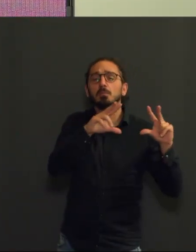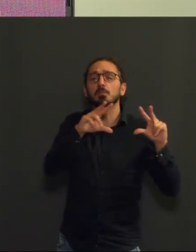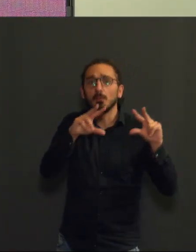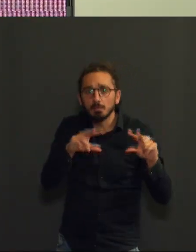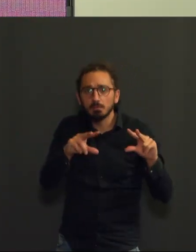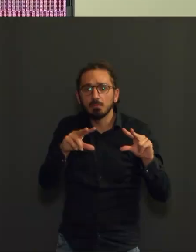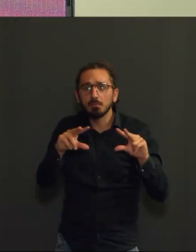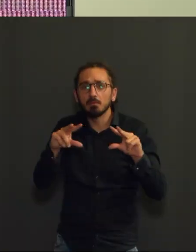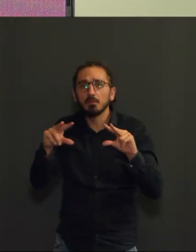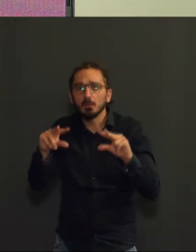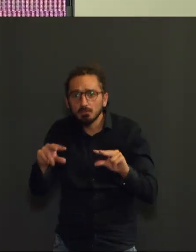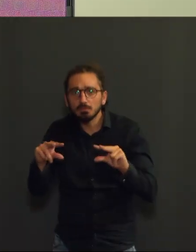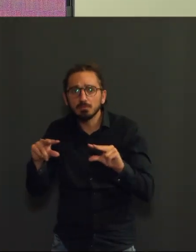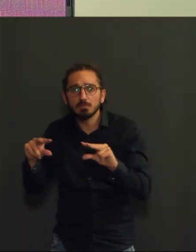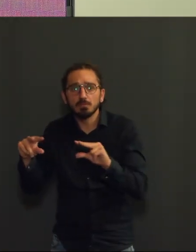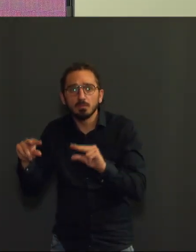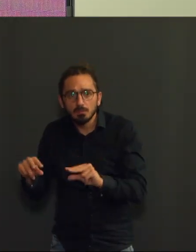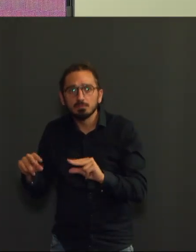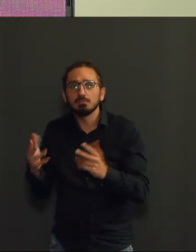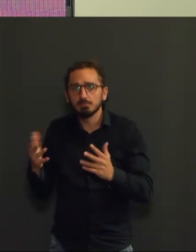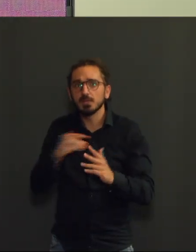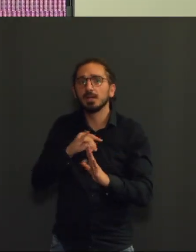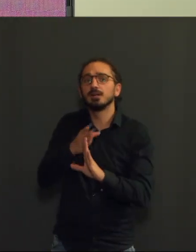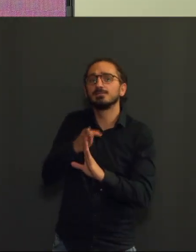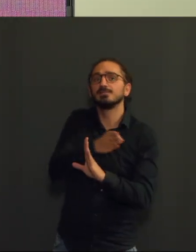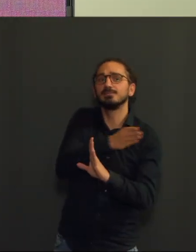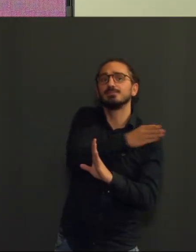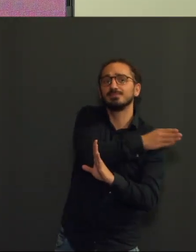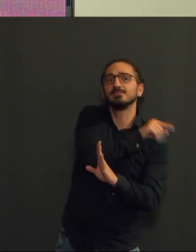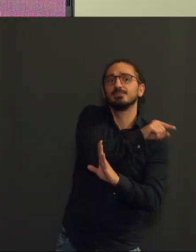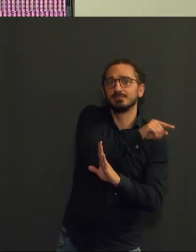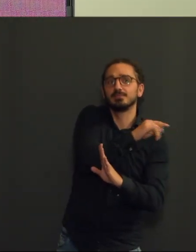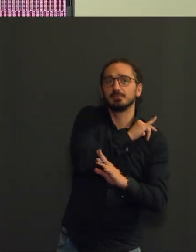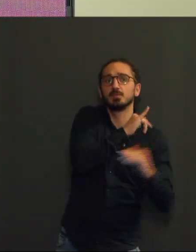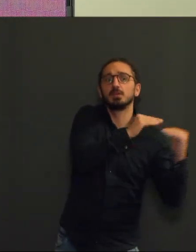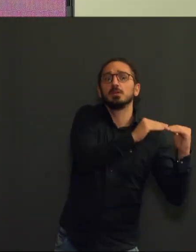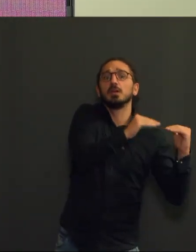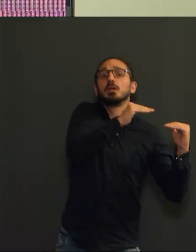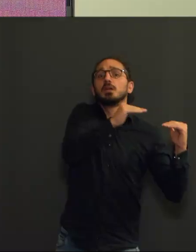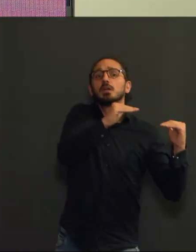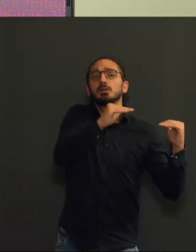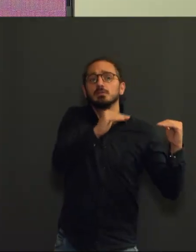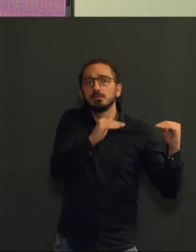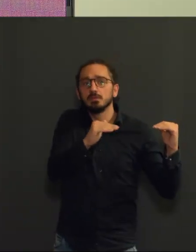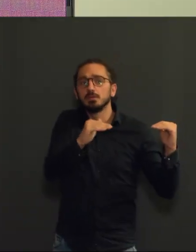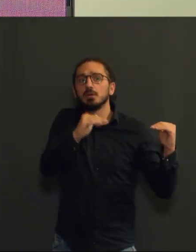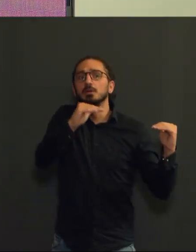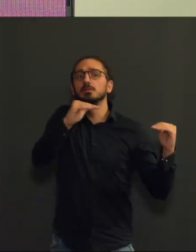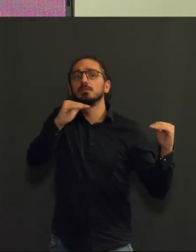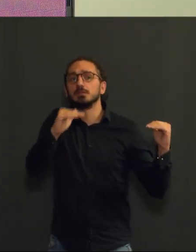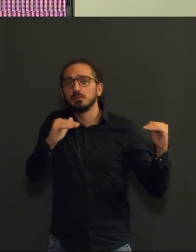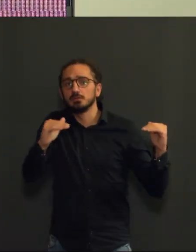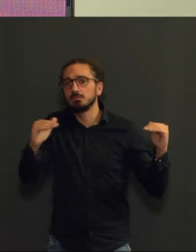on diminuait ou on augmentait de quelques lits après, suivi d'une diminution d'une importance de 10, 15